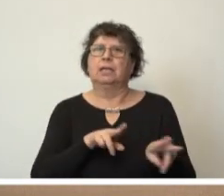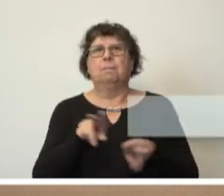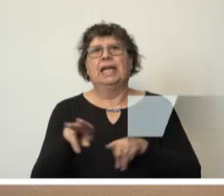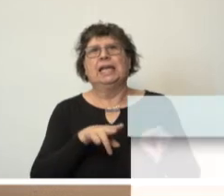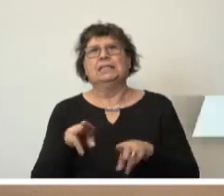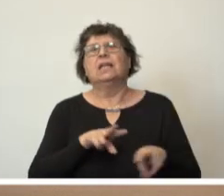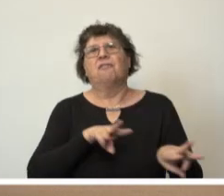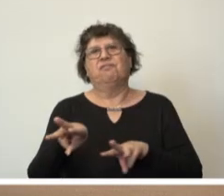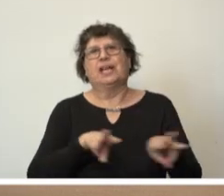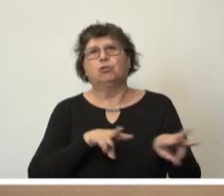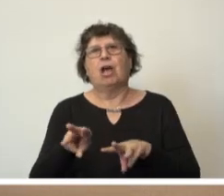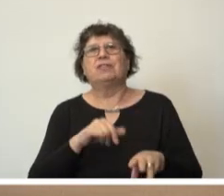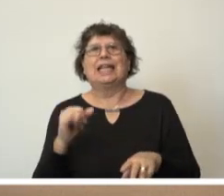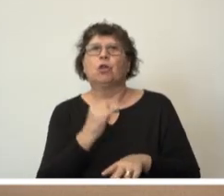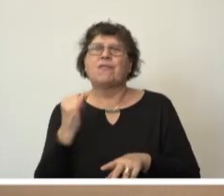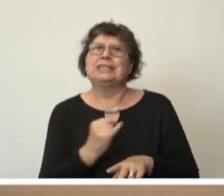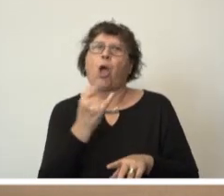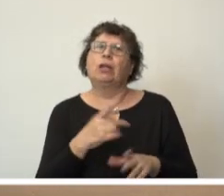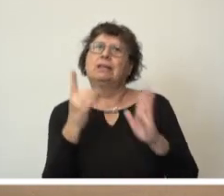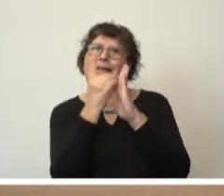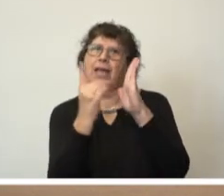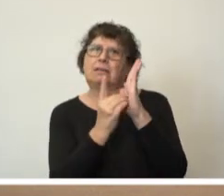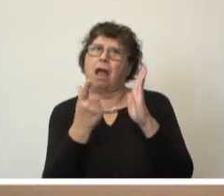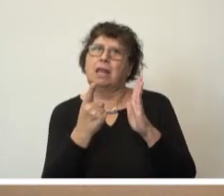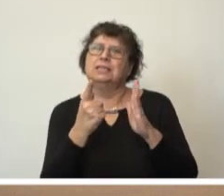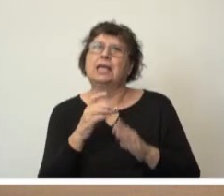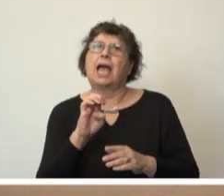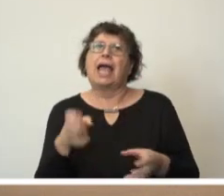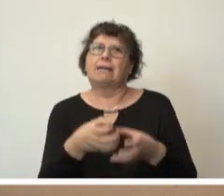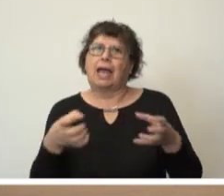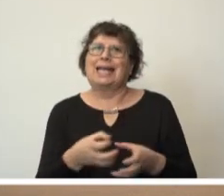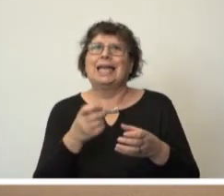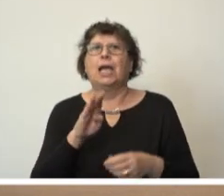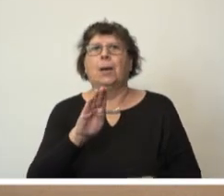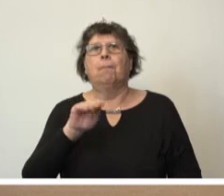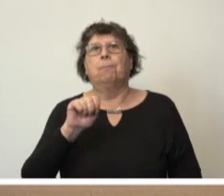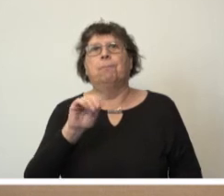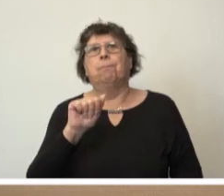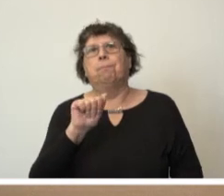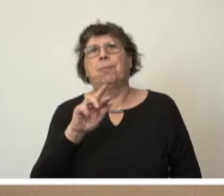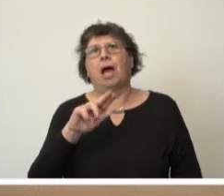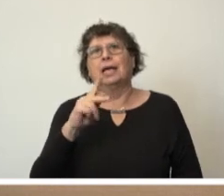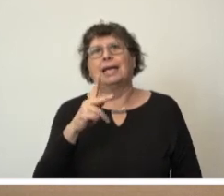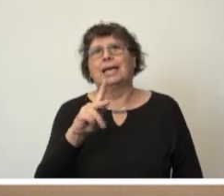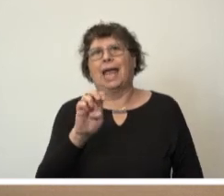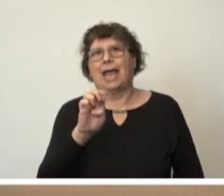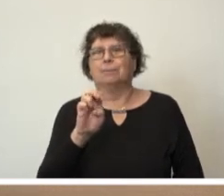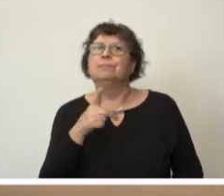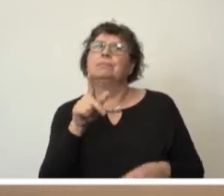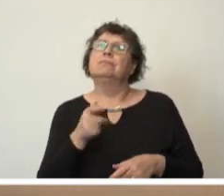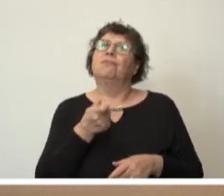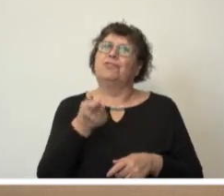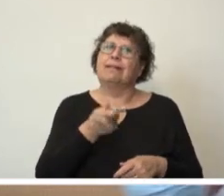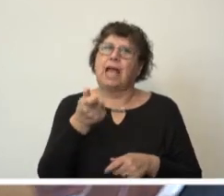Innovation, Digitales und Energie, Herr Jürgen Barke, Minister der Finanzen und für Wissenschaft,